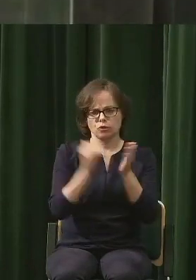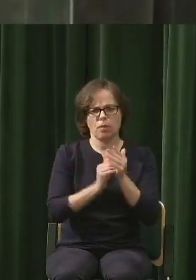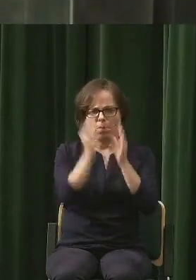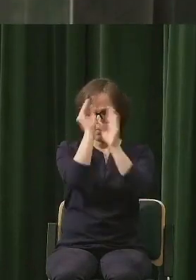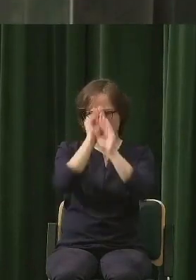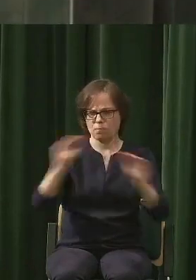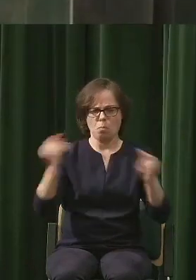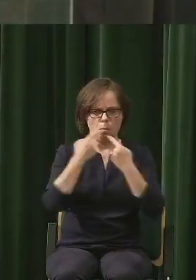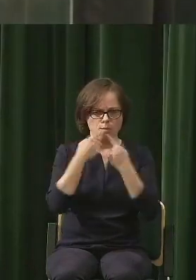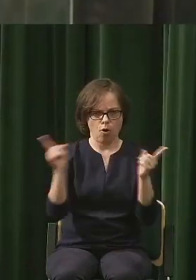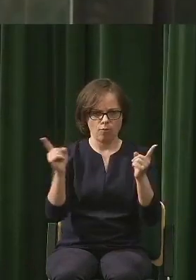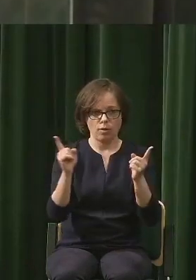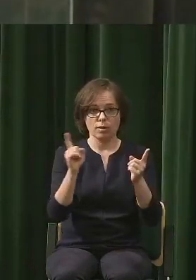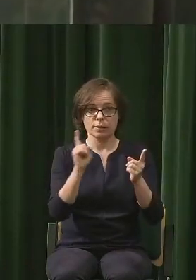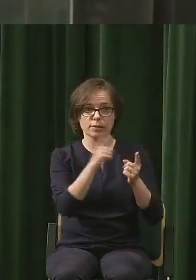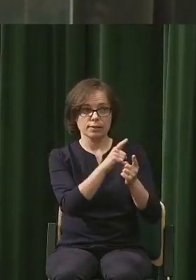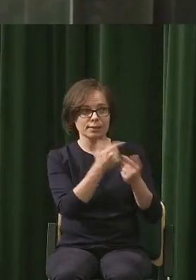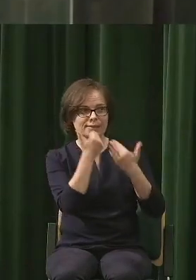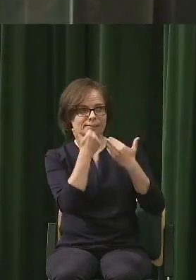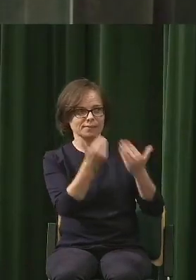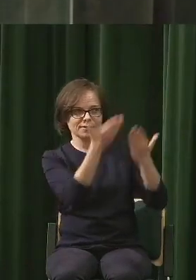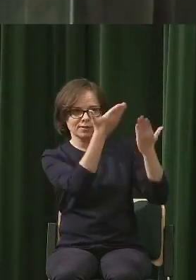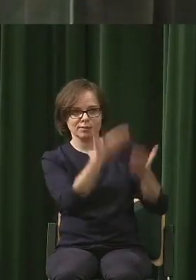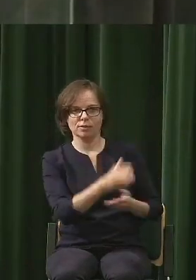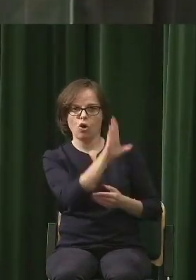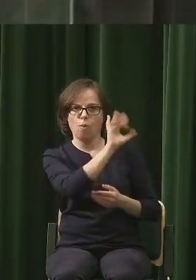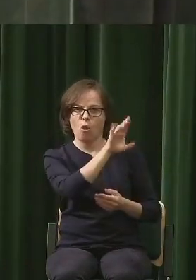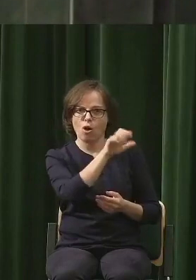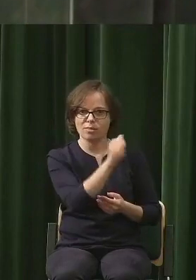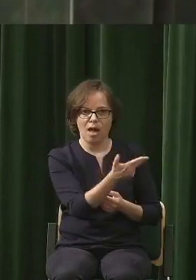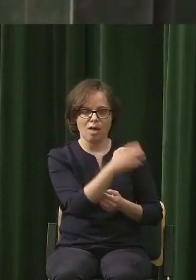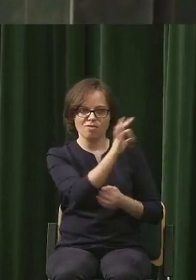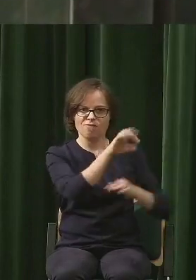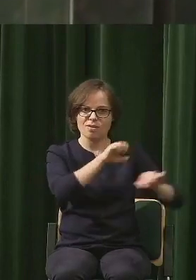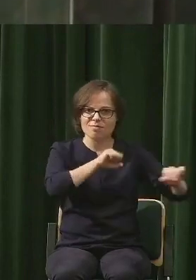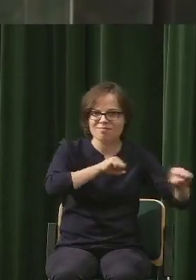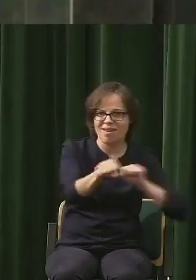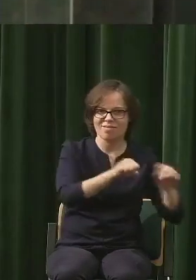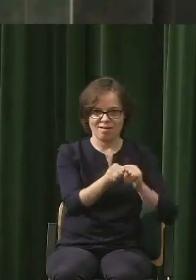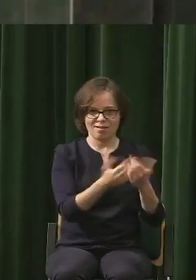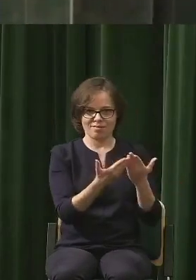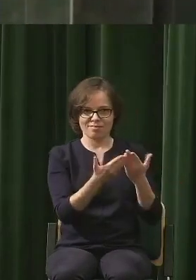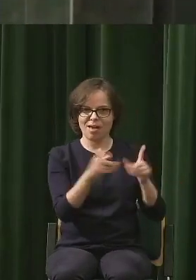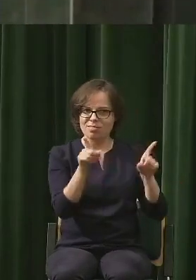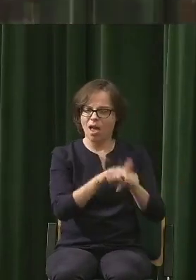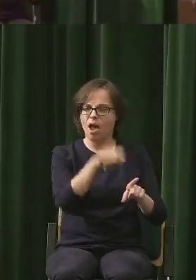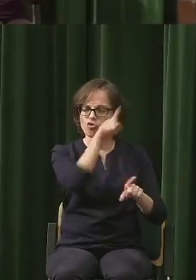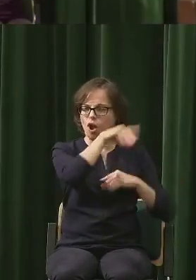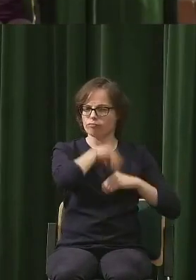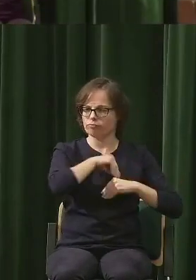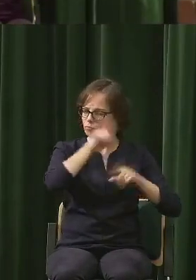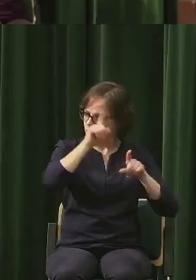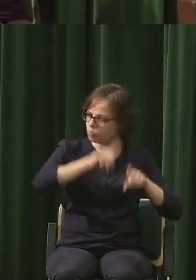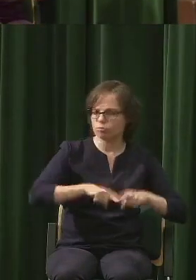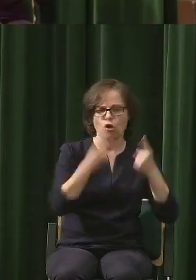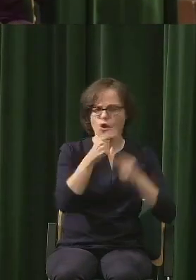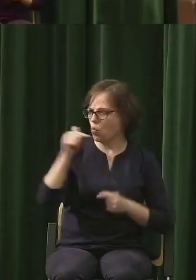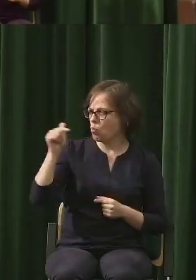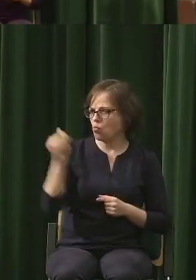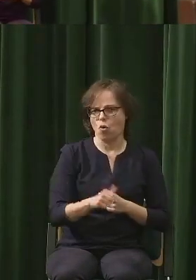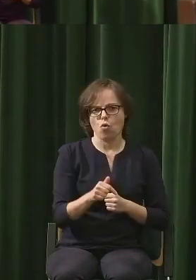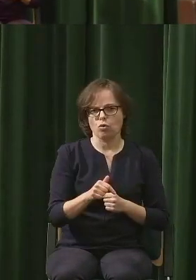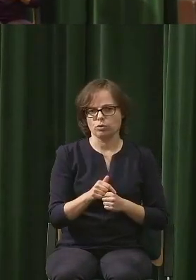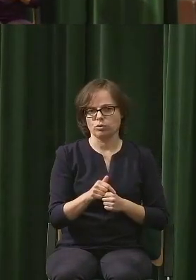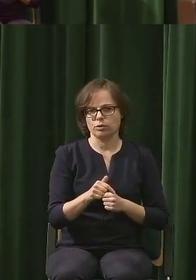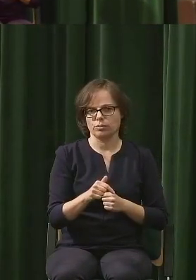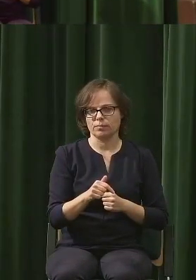że gdyby nie Bogdan, jego energia i takie przekonanie, że to musi być,